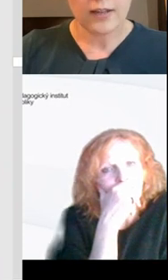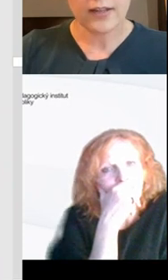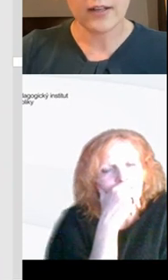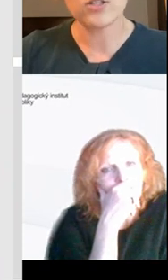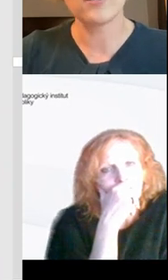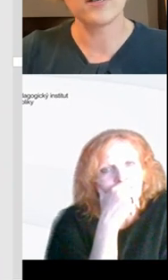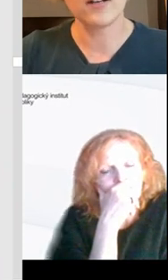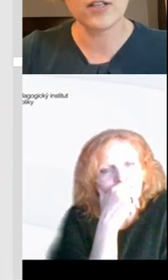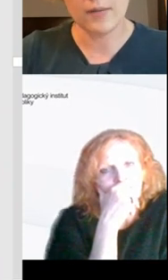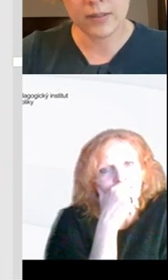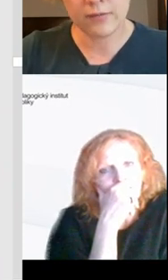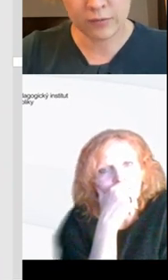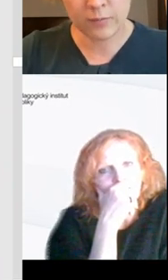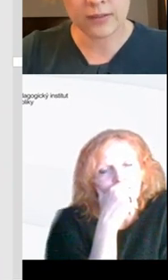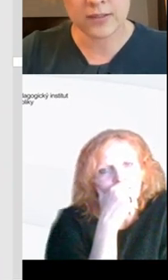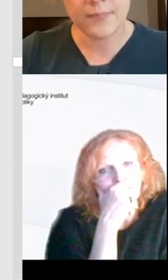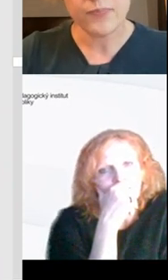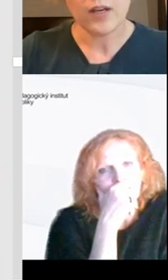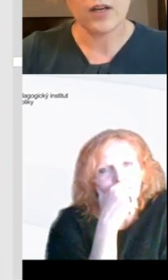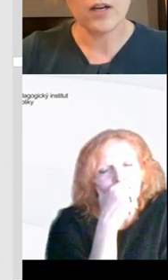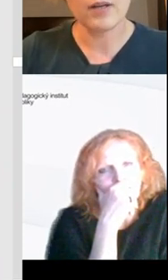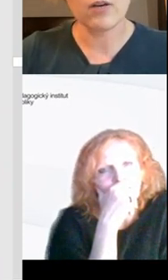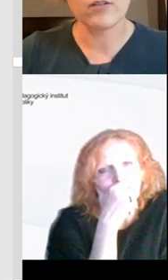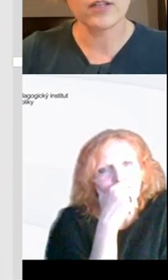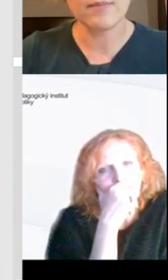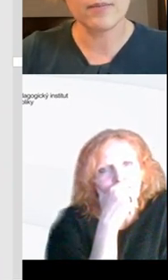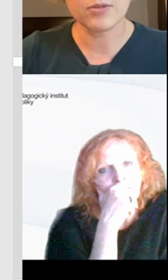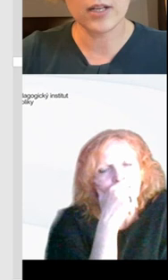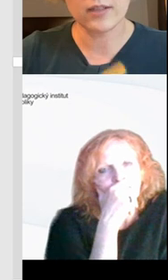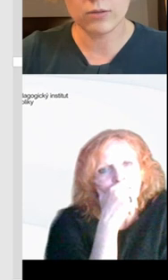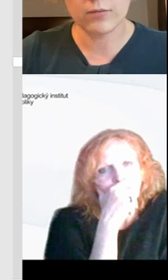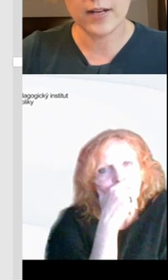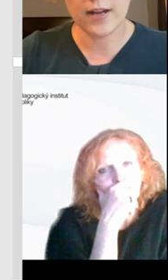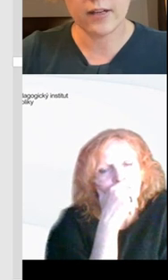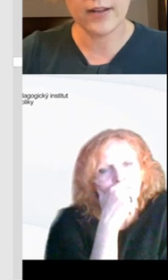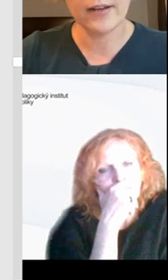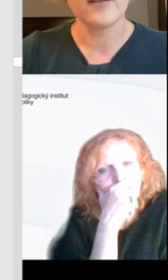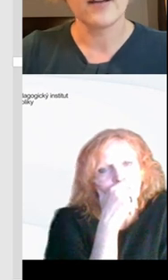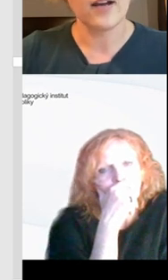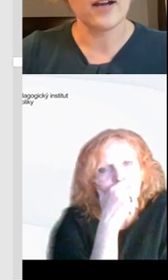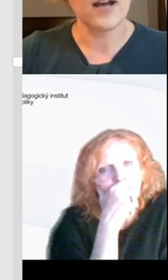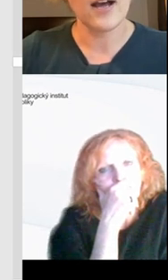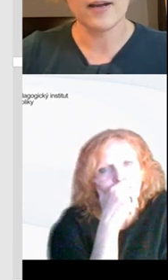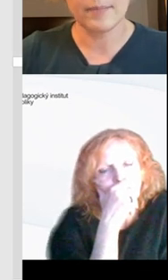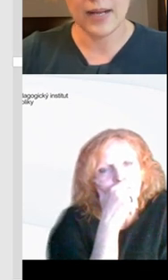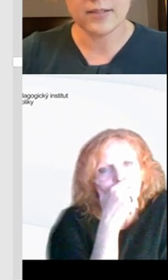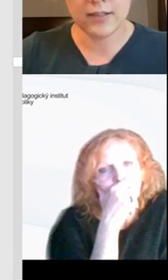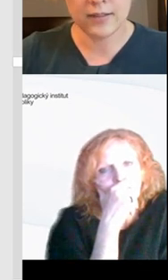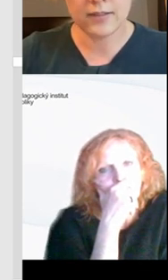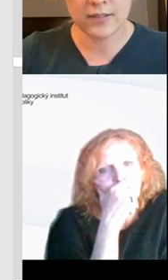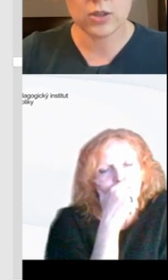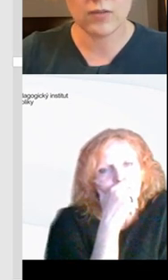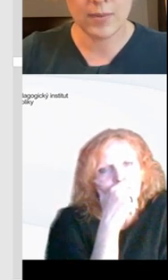technologiích, tak naši hlavní náplní v informatice bylo dětem předat software, hardware a